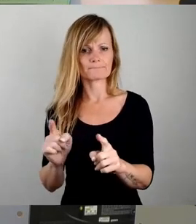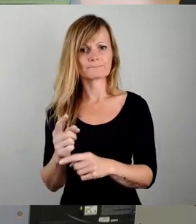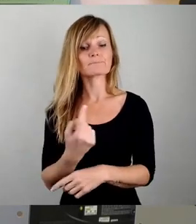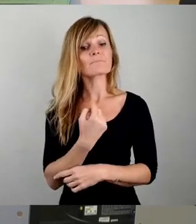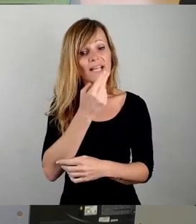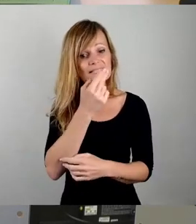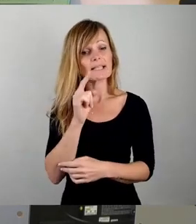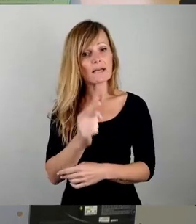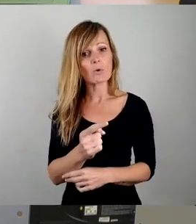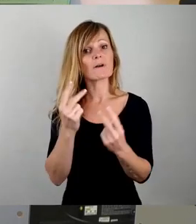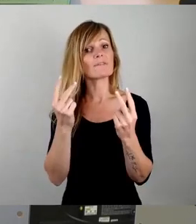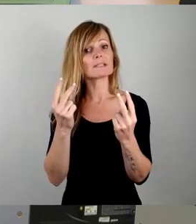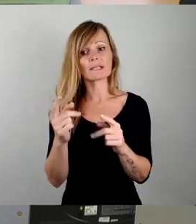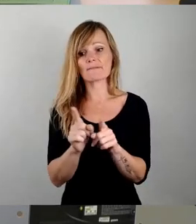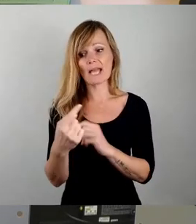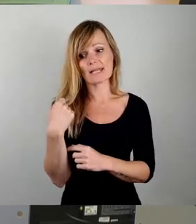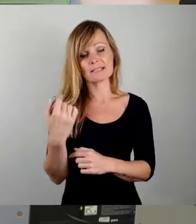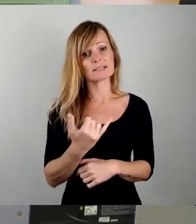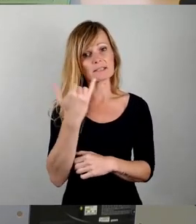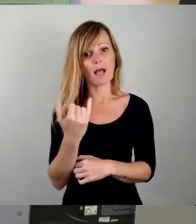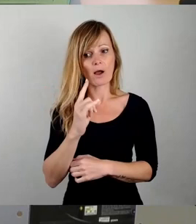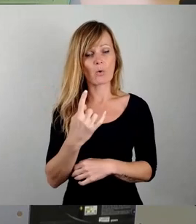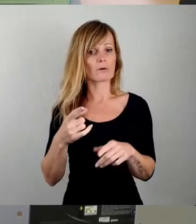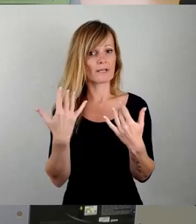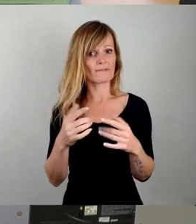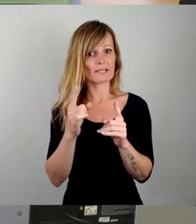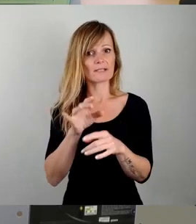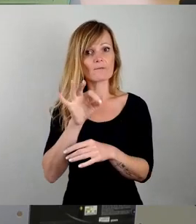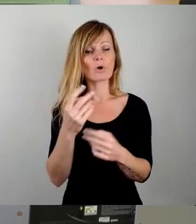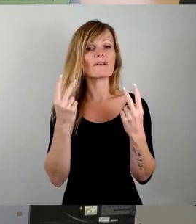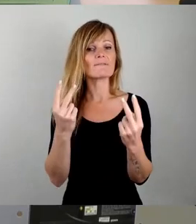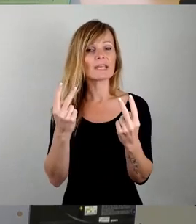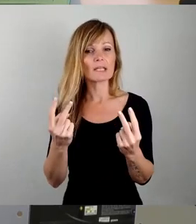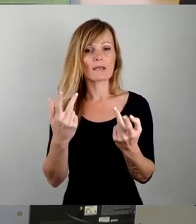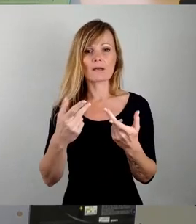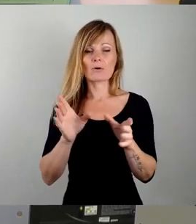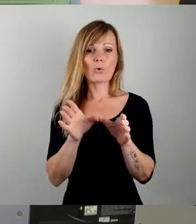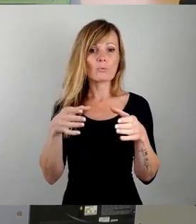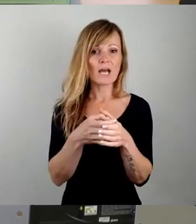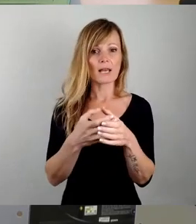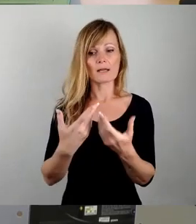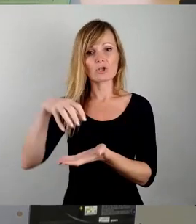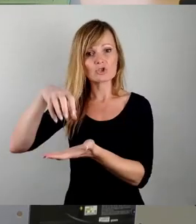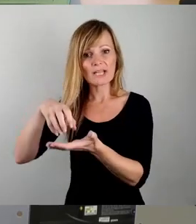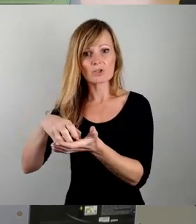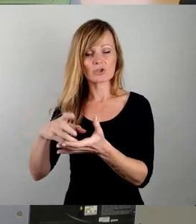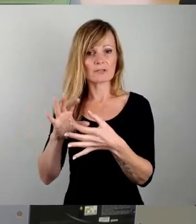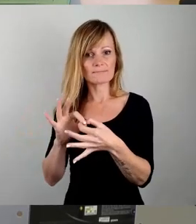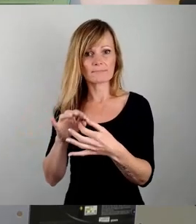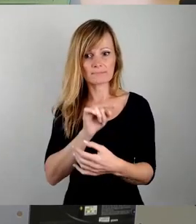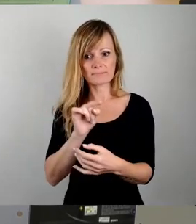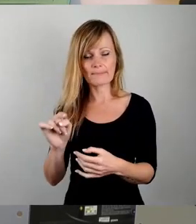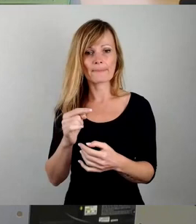wie es in den letzten Jahren auch gewesen ist, dass für wichtige kommunale, städtische Belange das eine oder andere